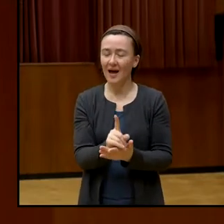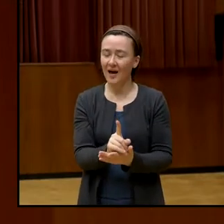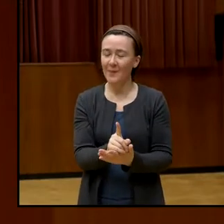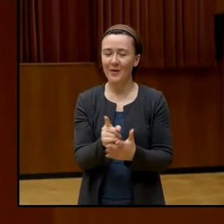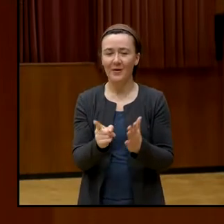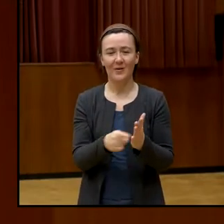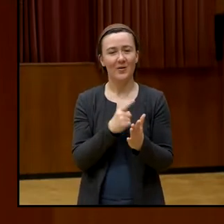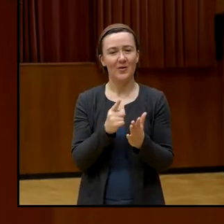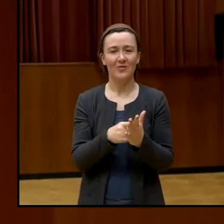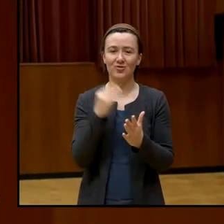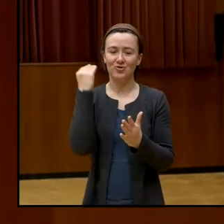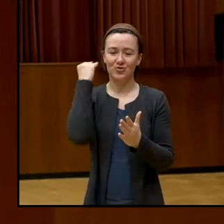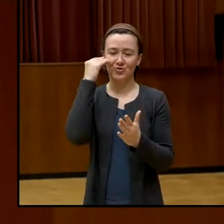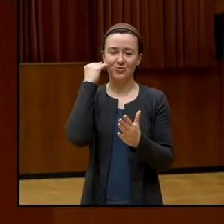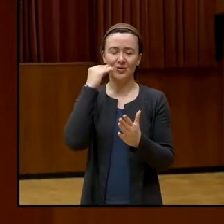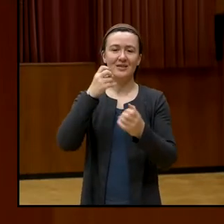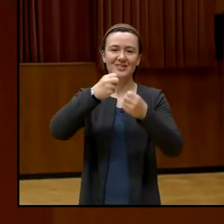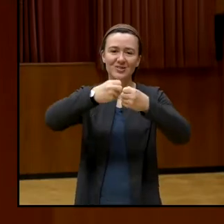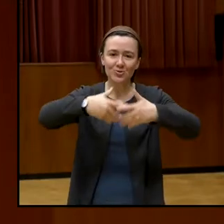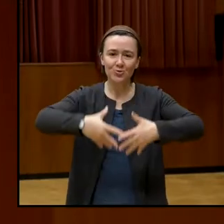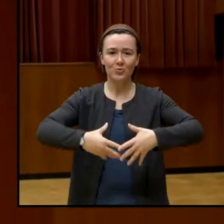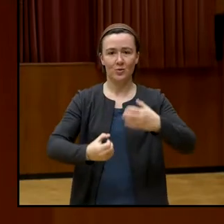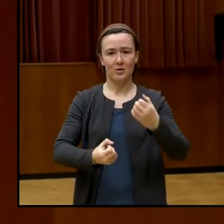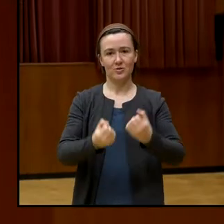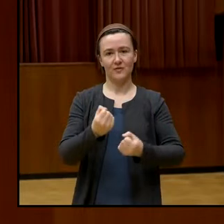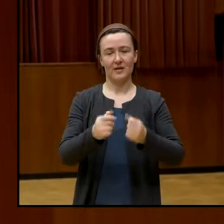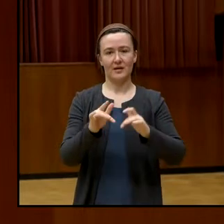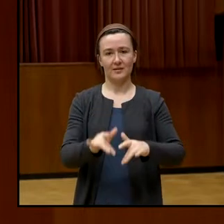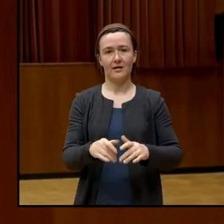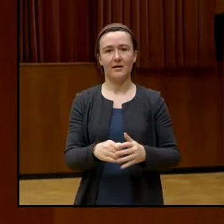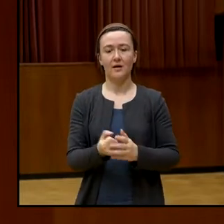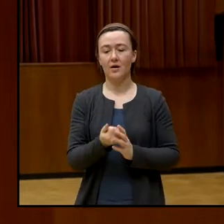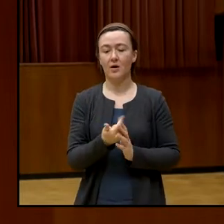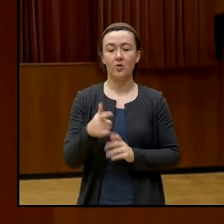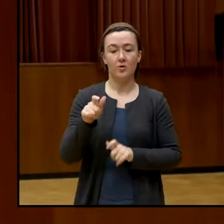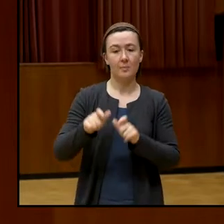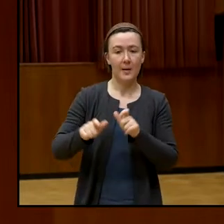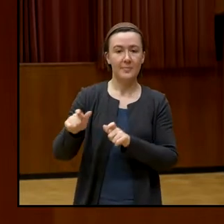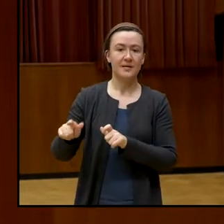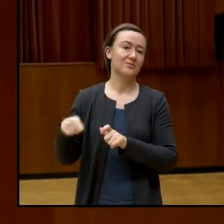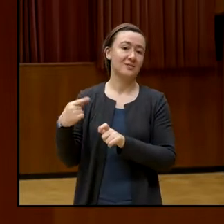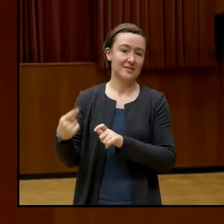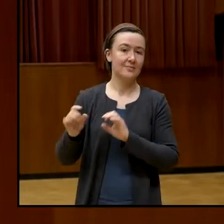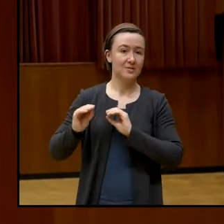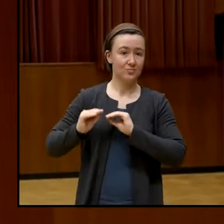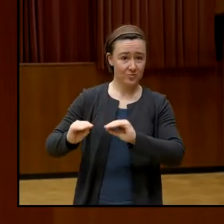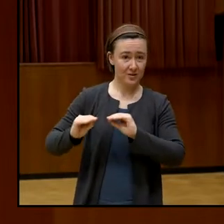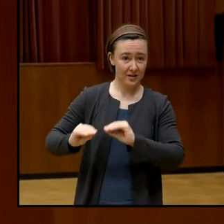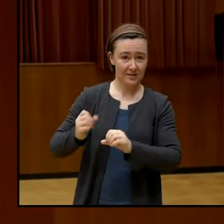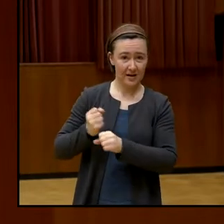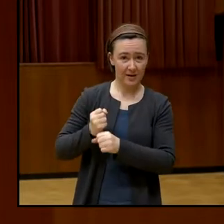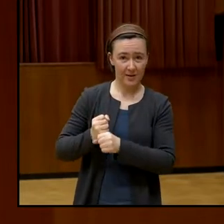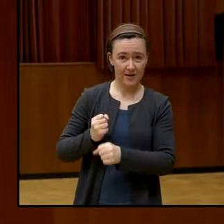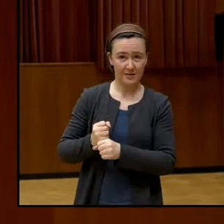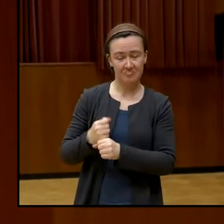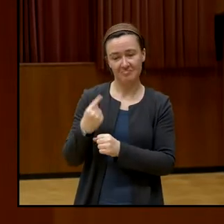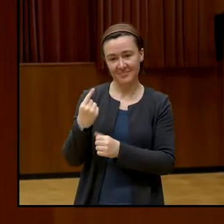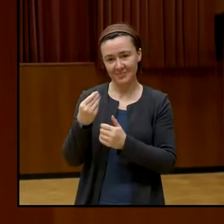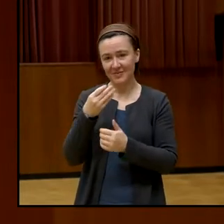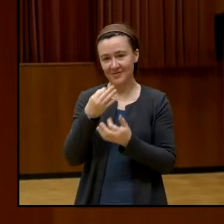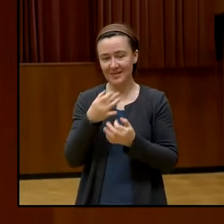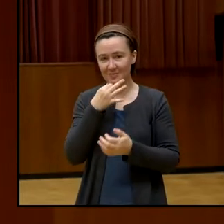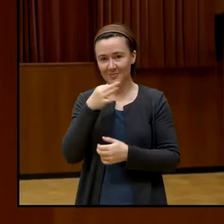strukturellen Schwierigkeiten, das sind doch einige Personen, die in der Bildungsarbeit hier tätig sind, wenn ich weiß nicht alle, die das vielleicht auch selber ganz gut wissen,